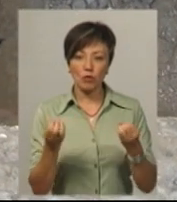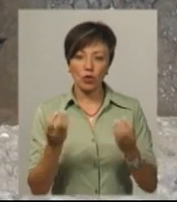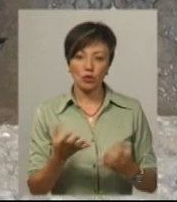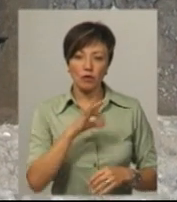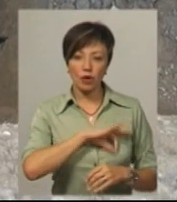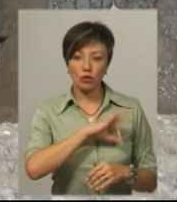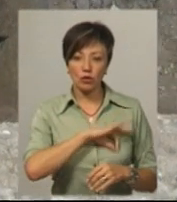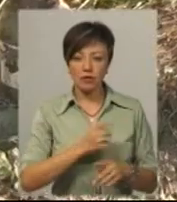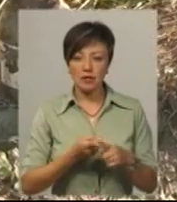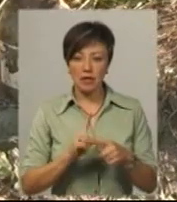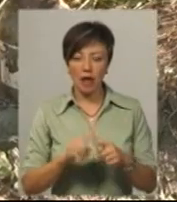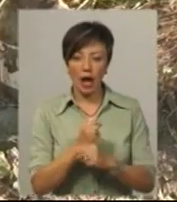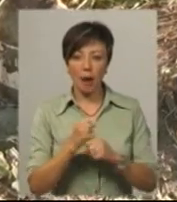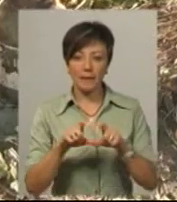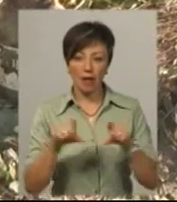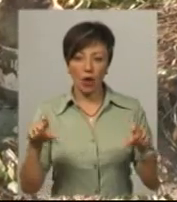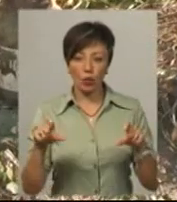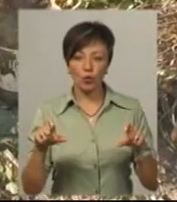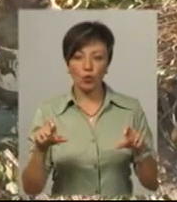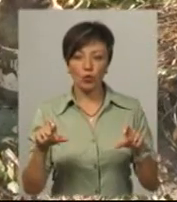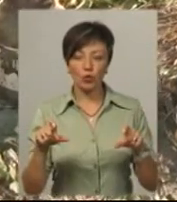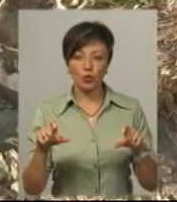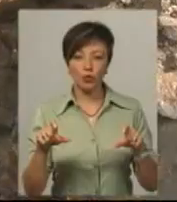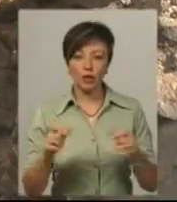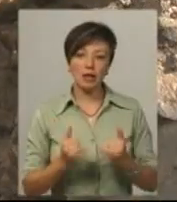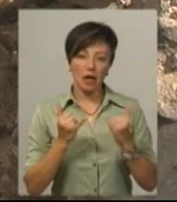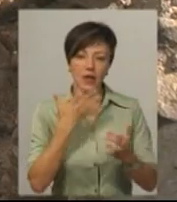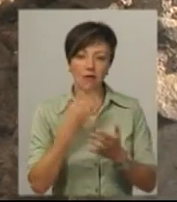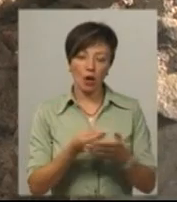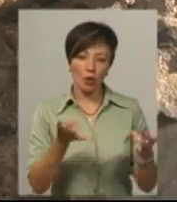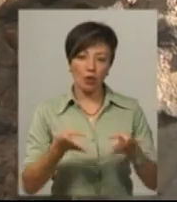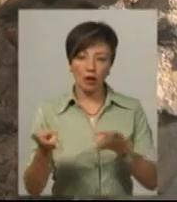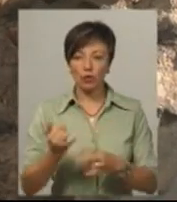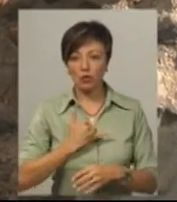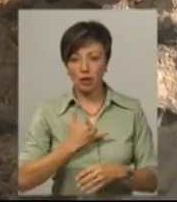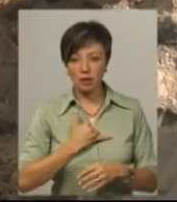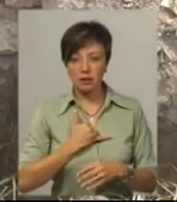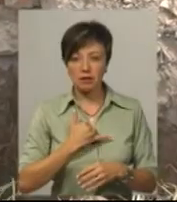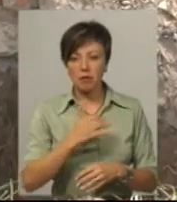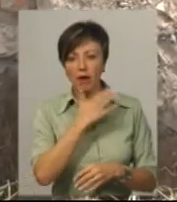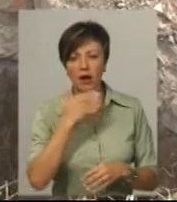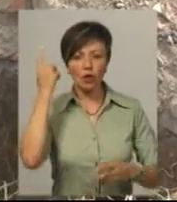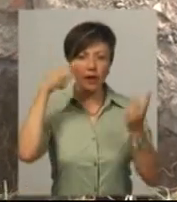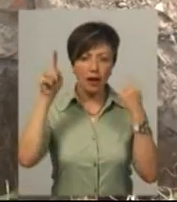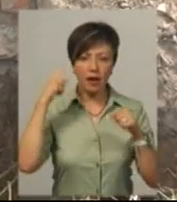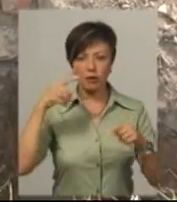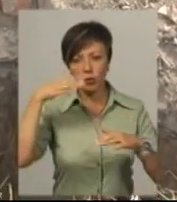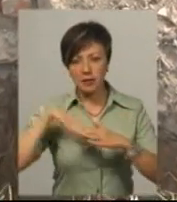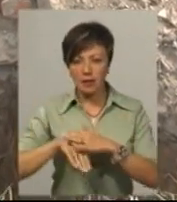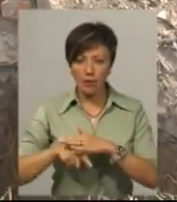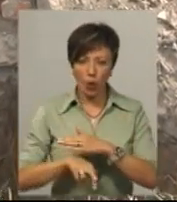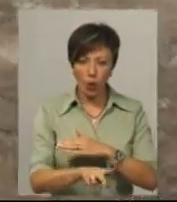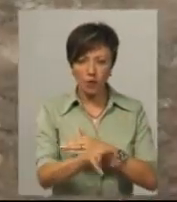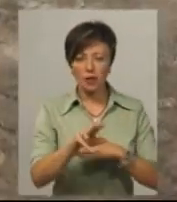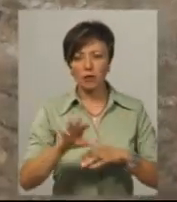використовувалися цією аптекою вже для своїх потреб. У нас побутує дуже багато легенд про підземні ходи,